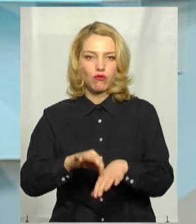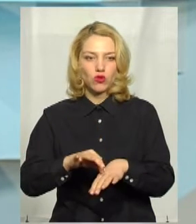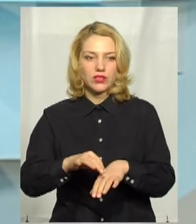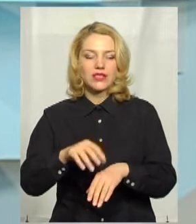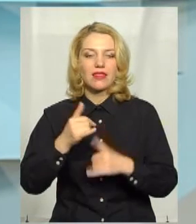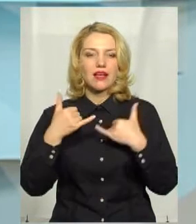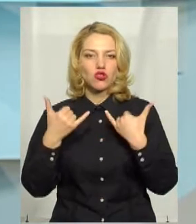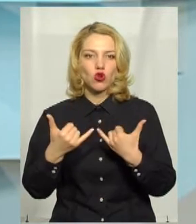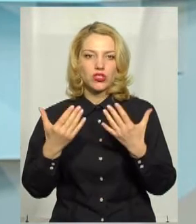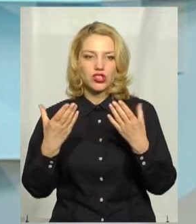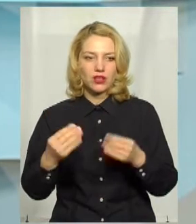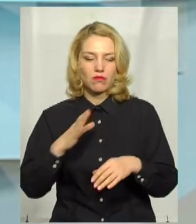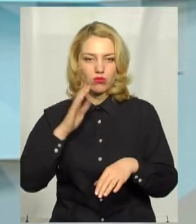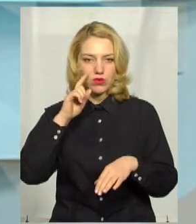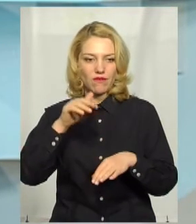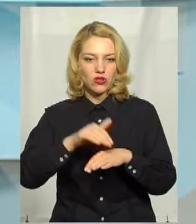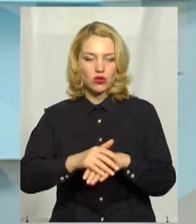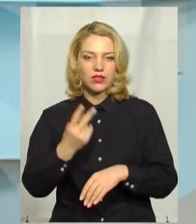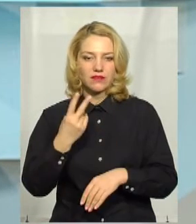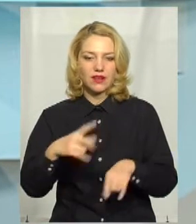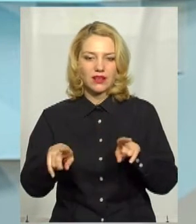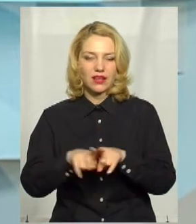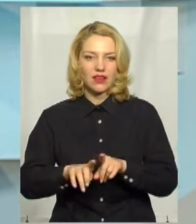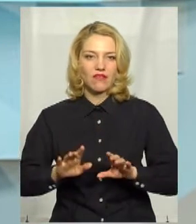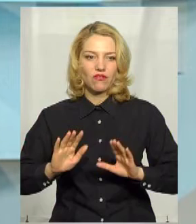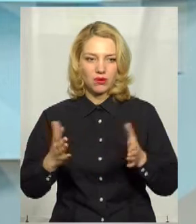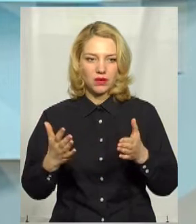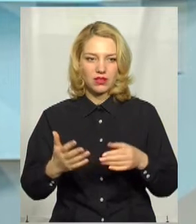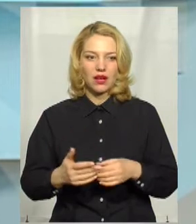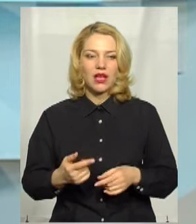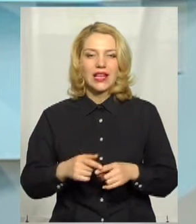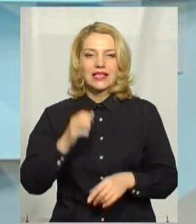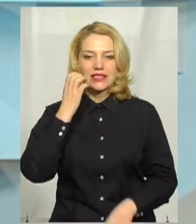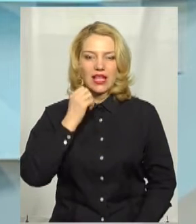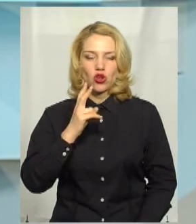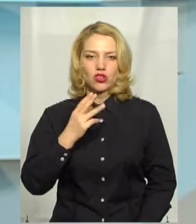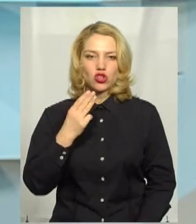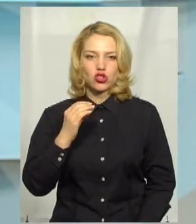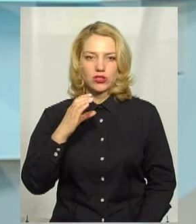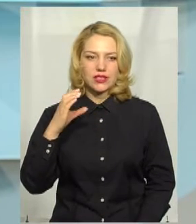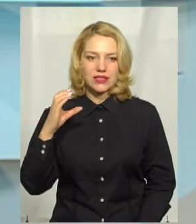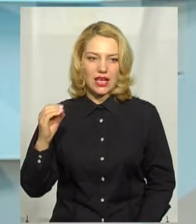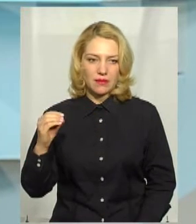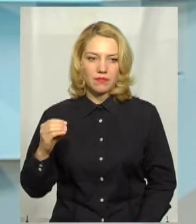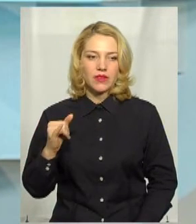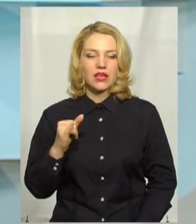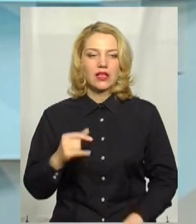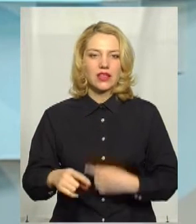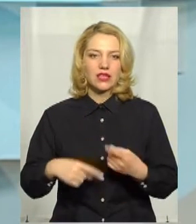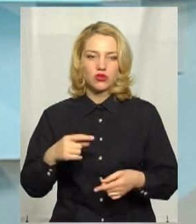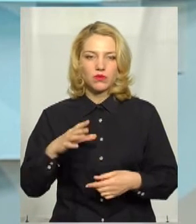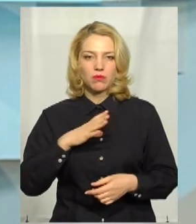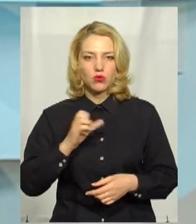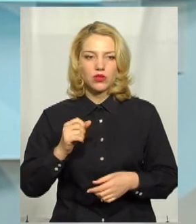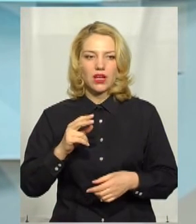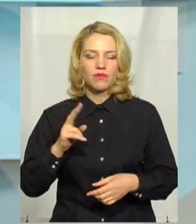На сьогоднішній день вже було зафіксовано два таких випадки по Старокостянтинівському шосе, перший випадок. Наступний випадок був